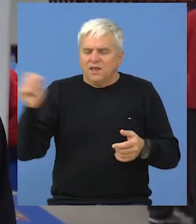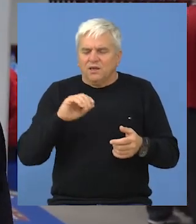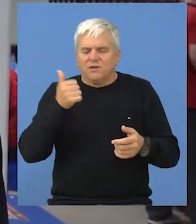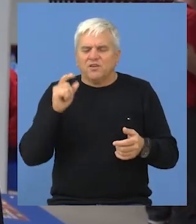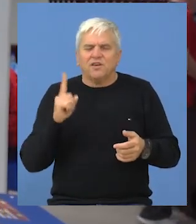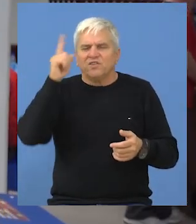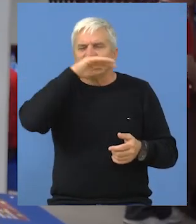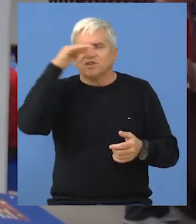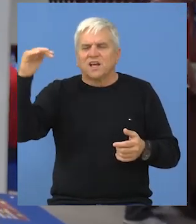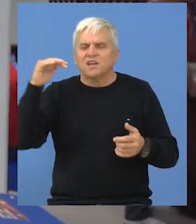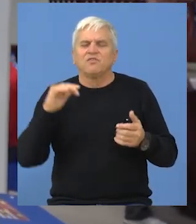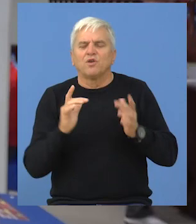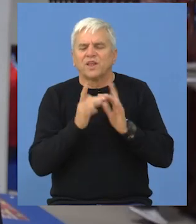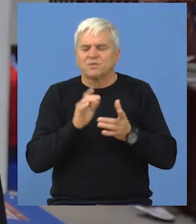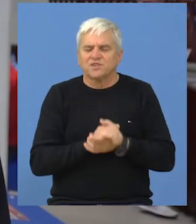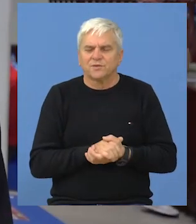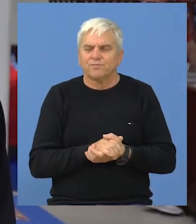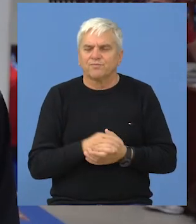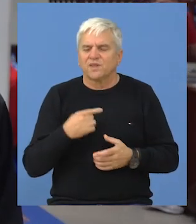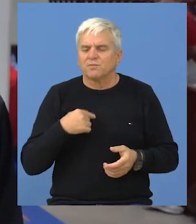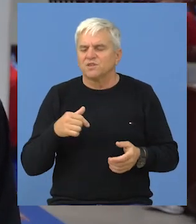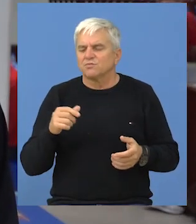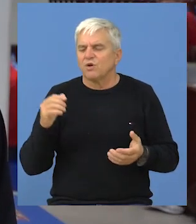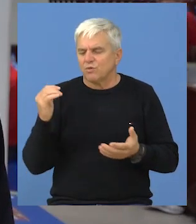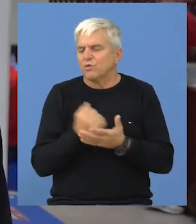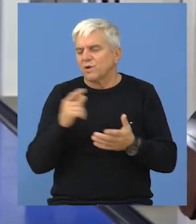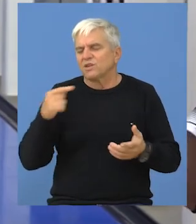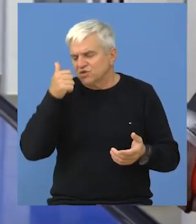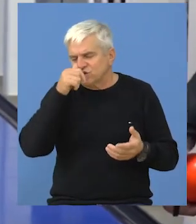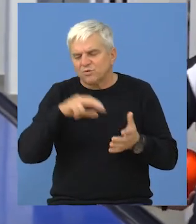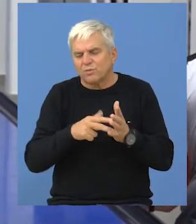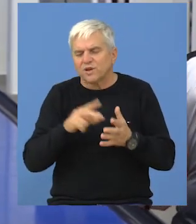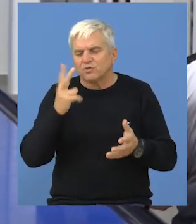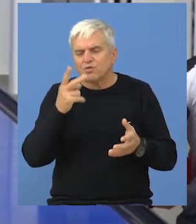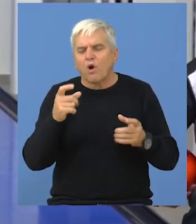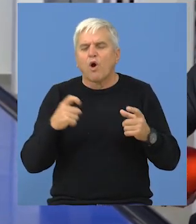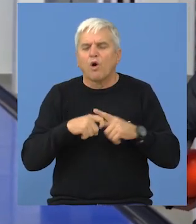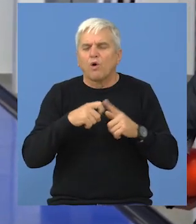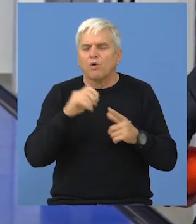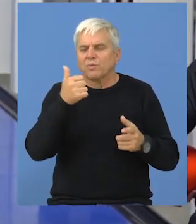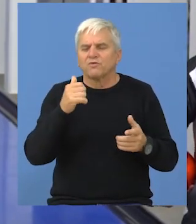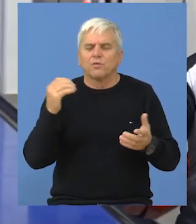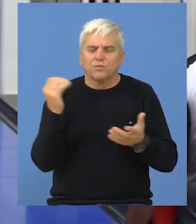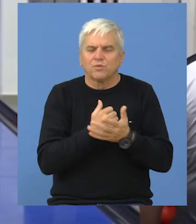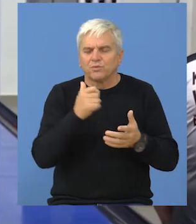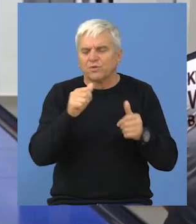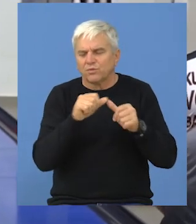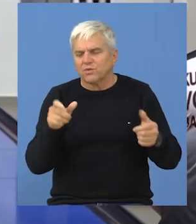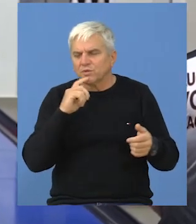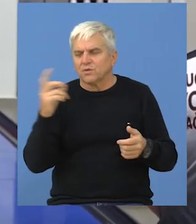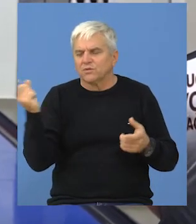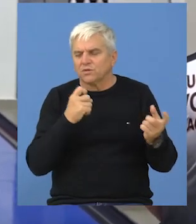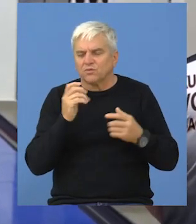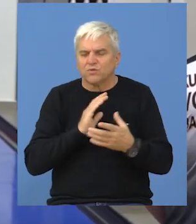kandidata za plasmanu u viši rang. Ostvarili smo ono što je zacrtano, znači ovo je drugo kolo, prvo kolo smo